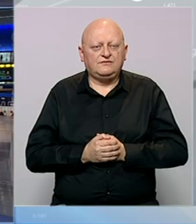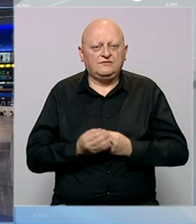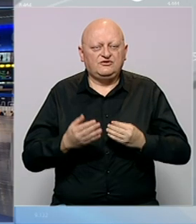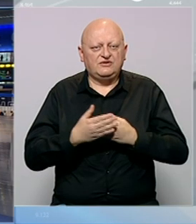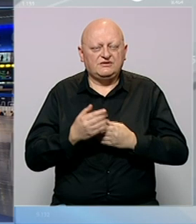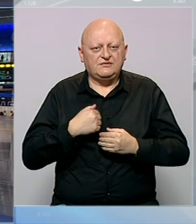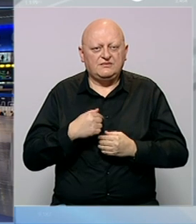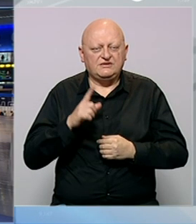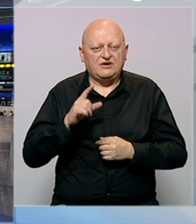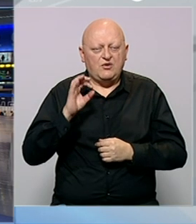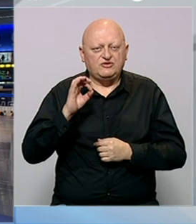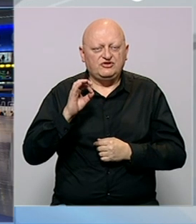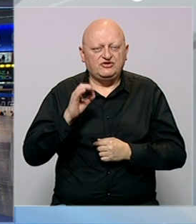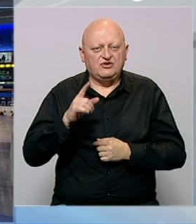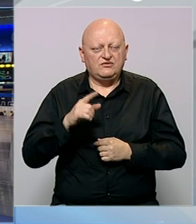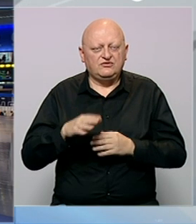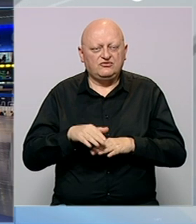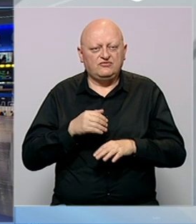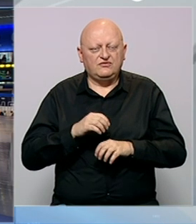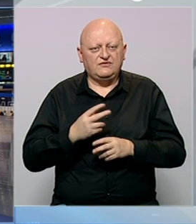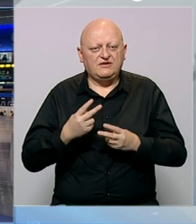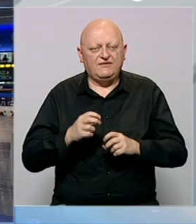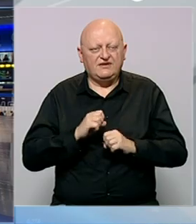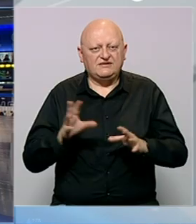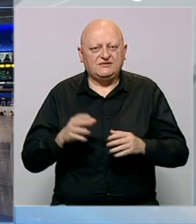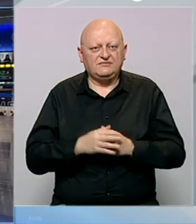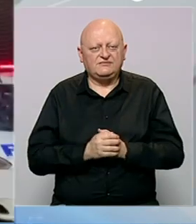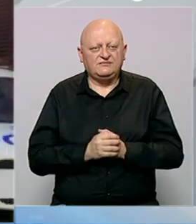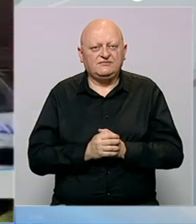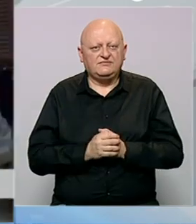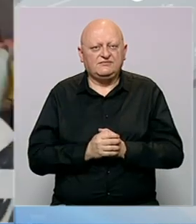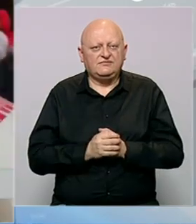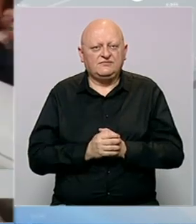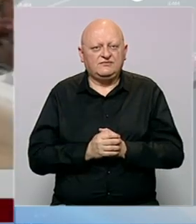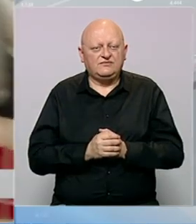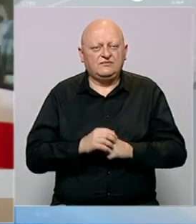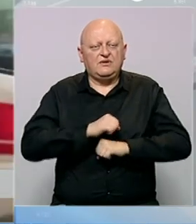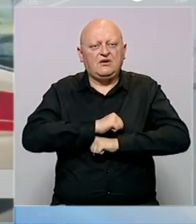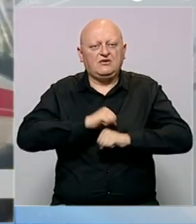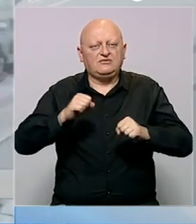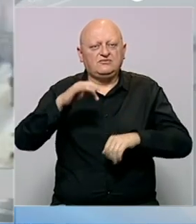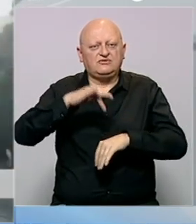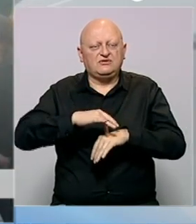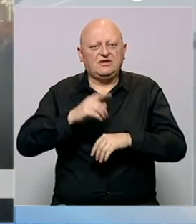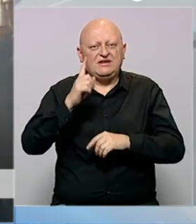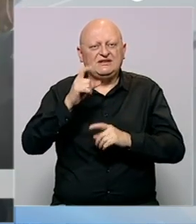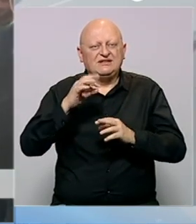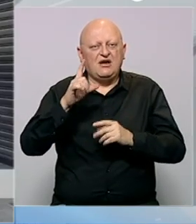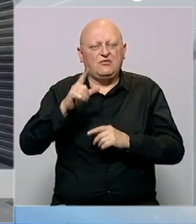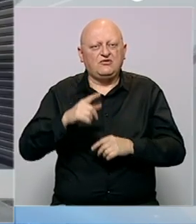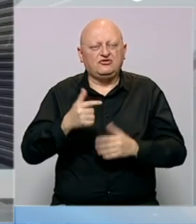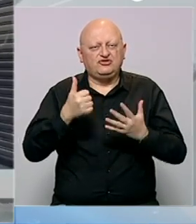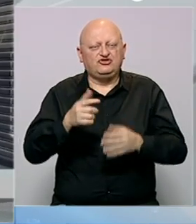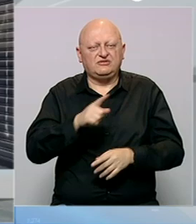Dobroveče, ja sam Larisa Omerčić, na početku najvažniji vijest. Eksplozija u centru Istambula, najmanje